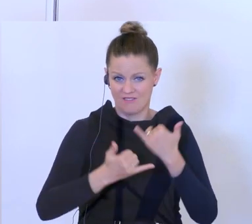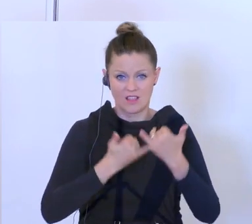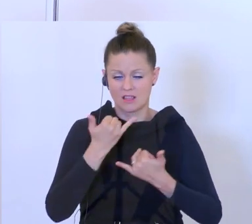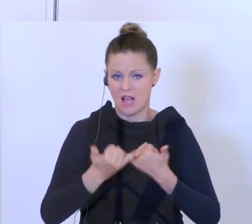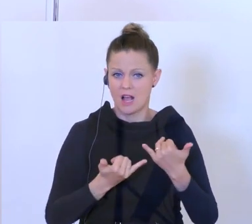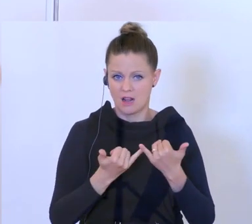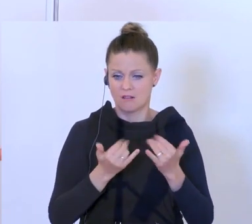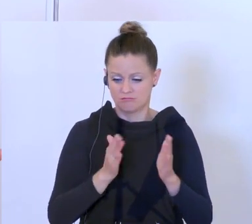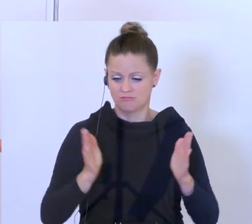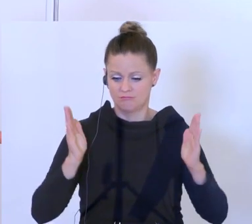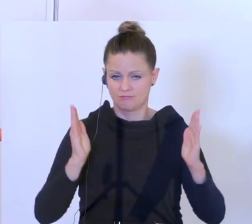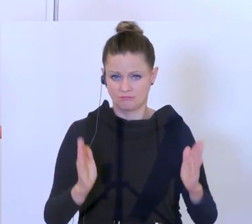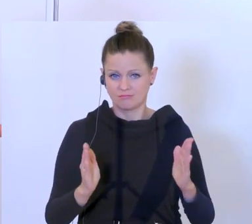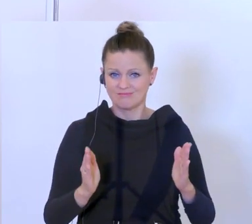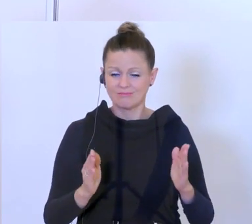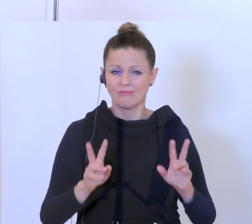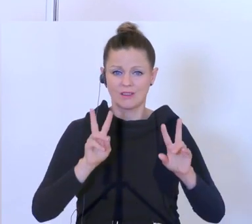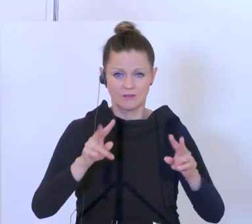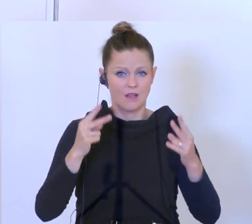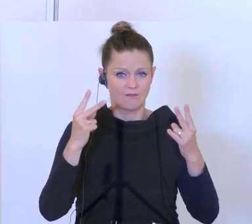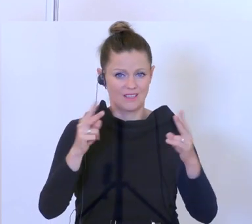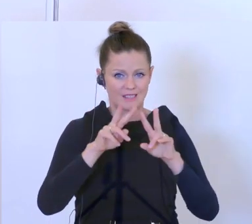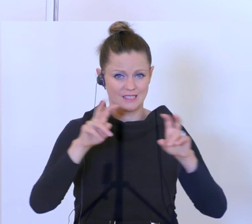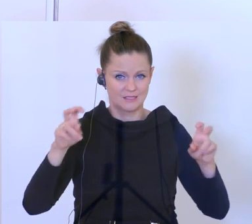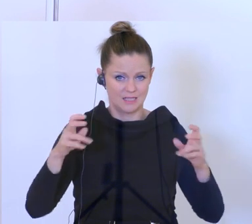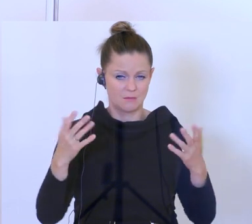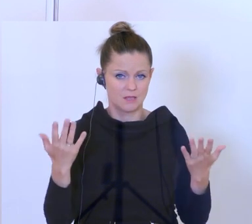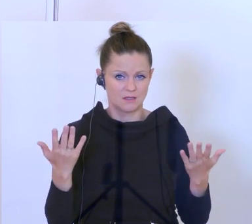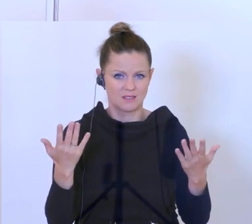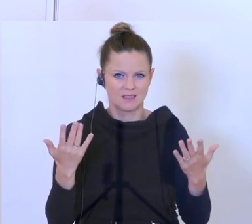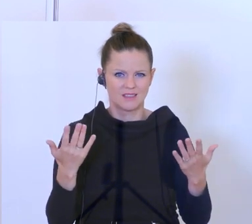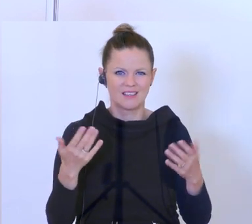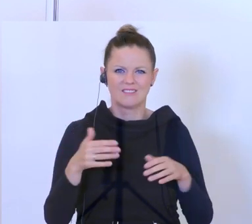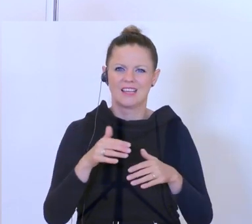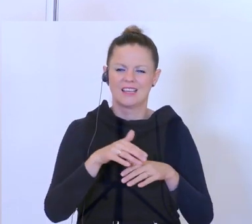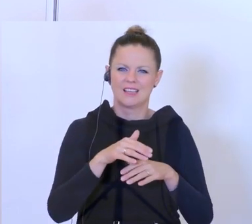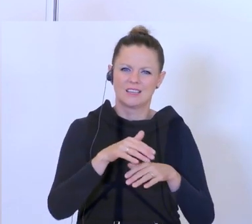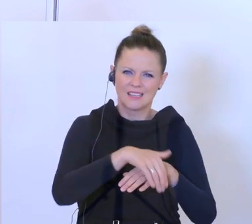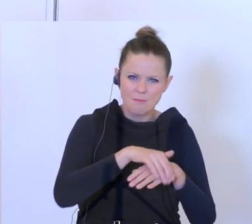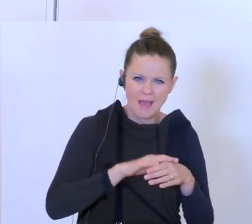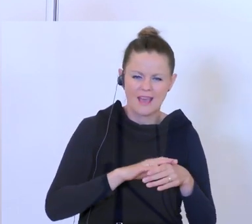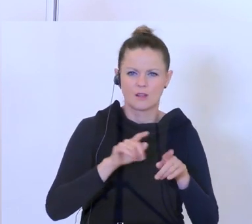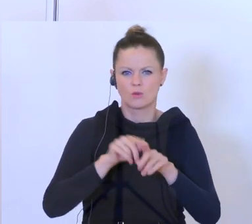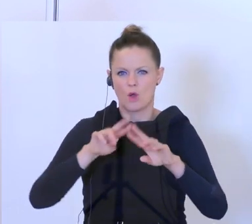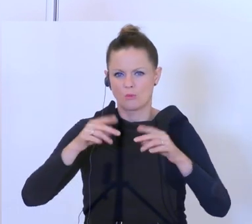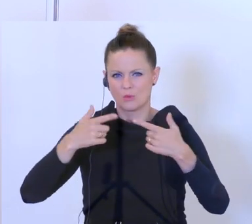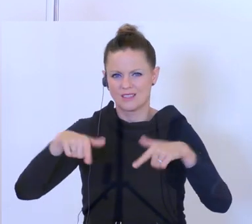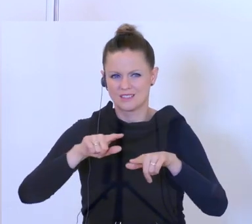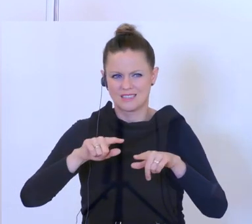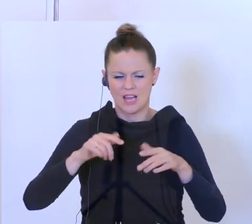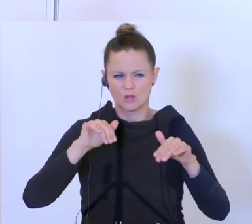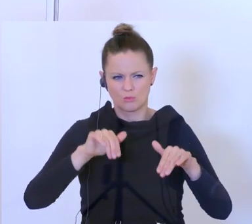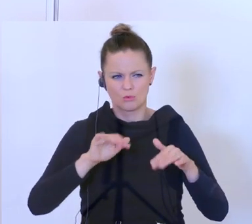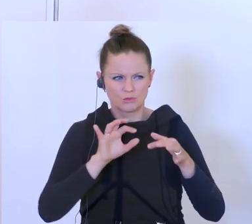die wirklich wichtige Frage wird sein auch die Abstimmung mit den Kommunen und vor allem mit den Bundesländern, weil sie wissen ja, dass